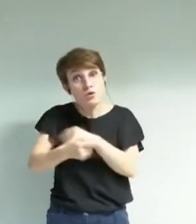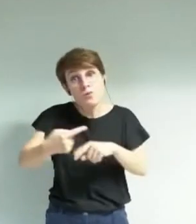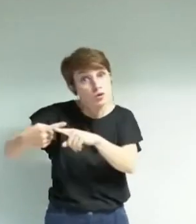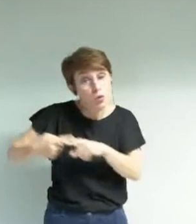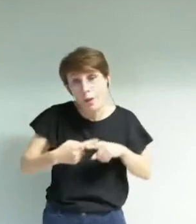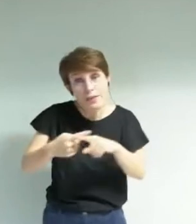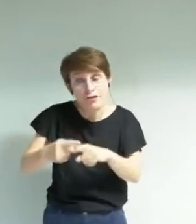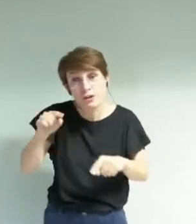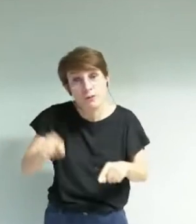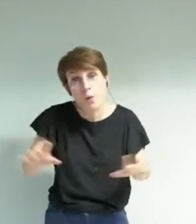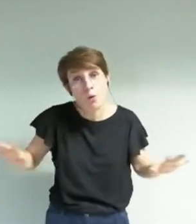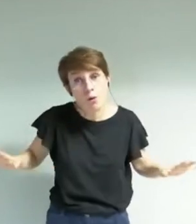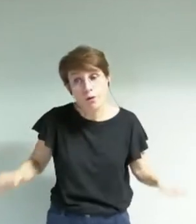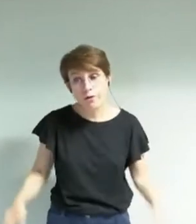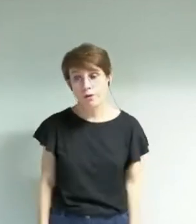culturels